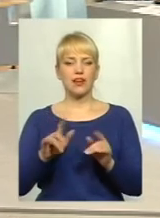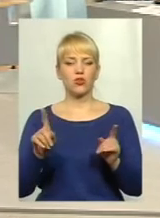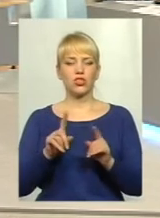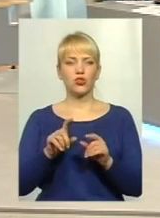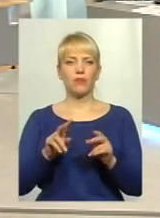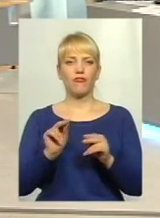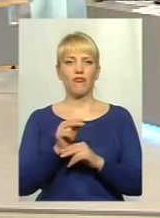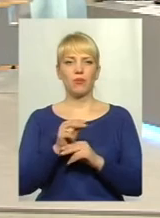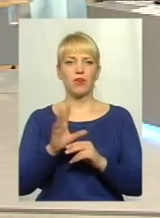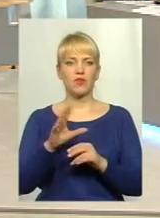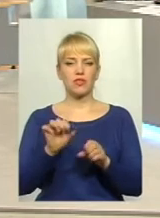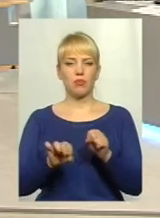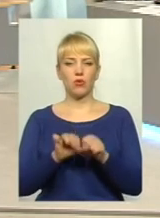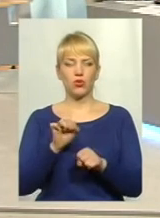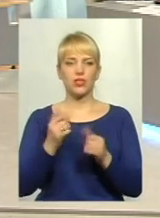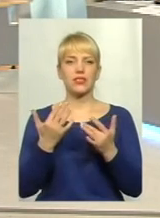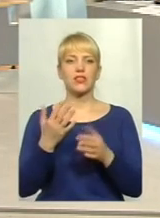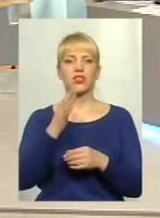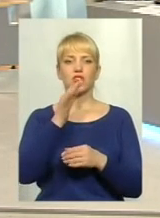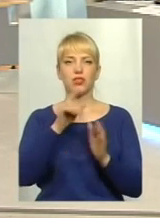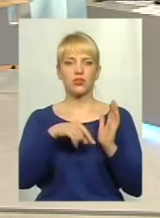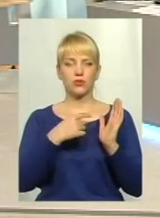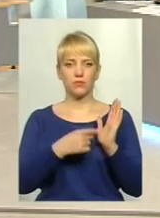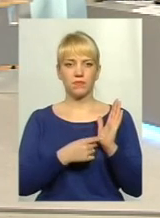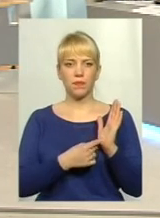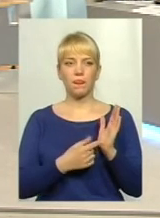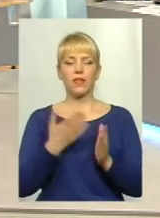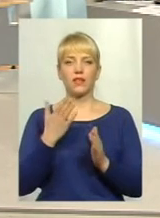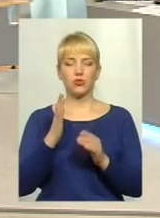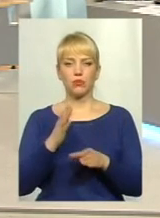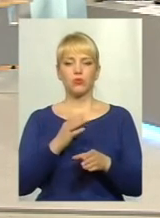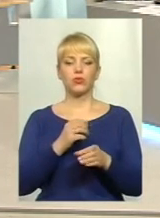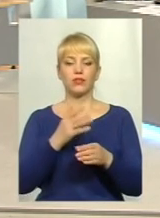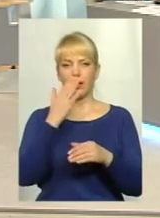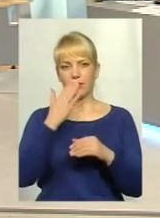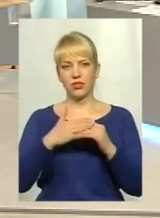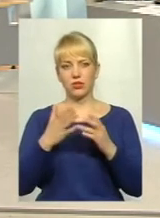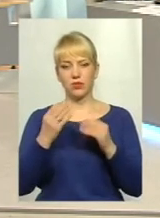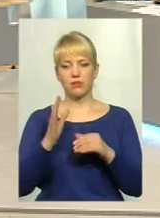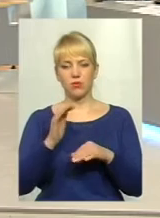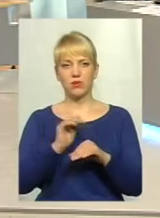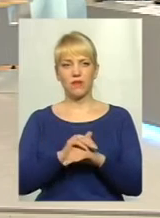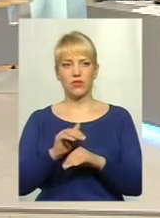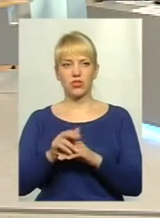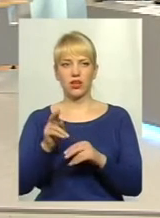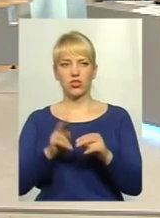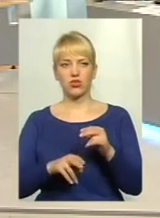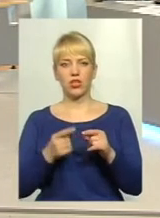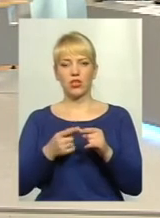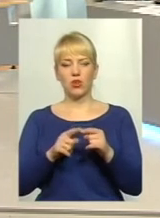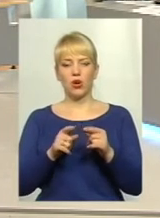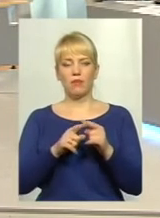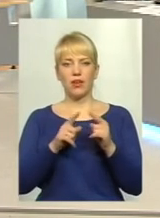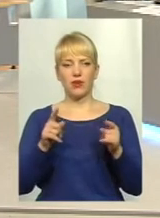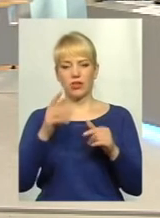виправити порушення? Суб'єкт господаря вже внесено у припис, якщо він буде вживати заході в найближчі дні, то ми будемо фіксувати закінчення даного періоду вже в